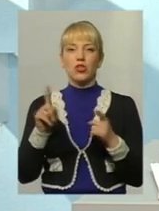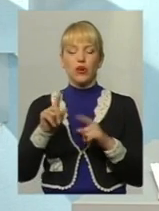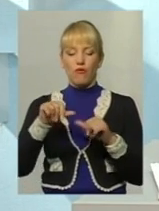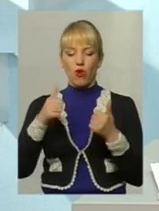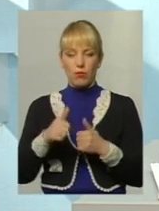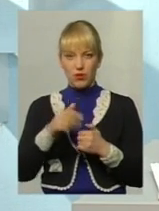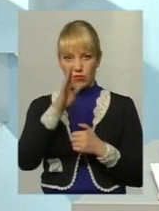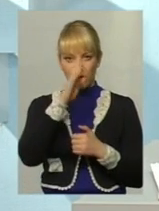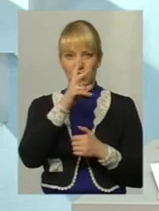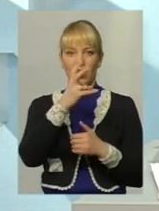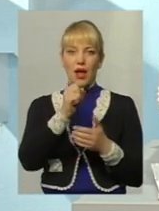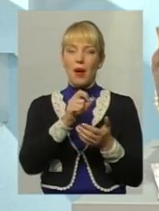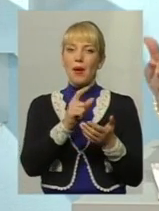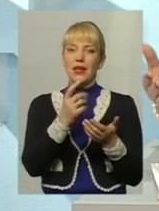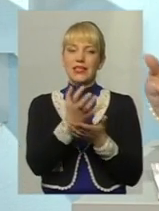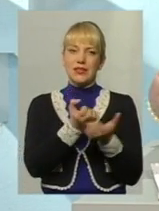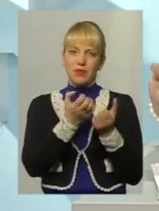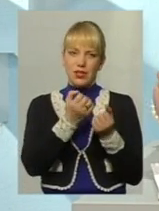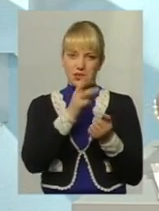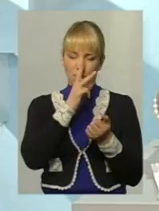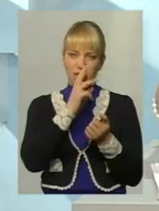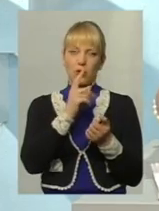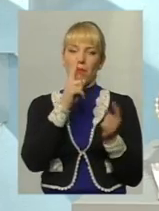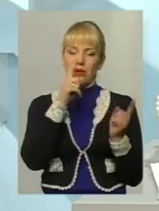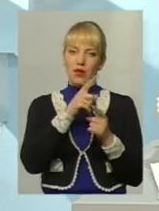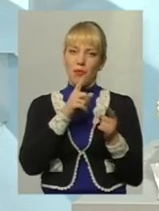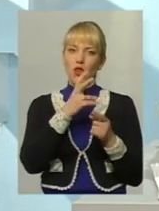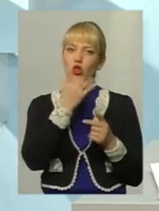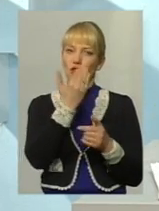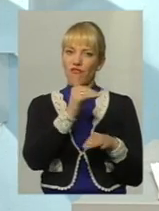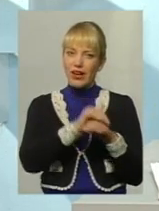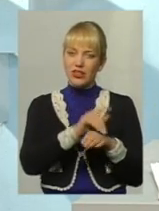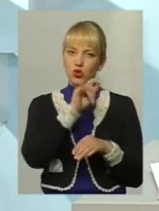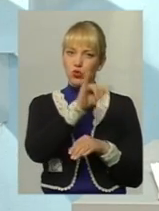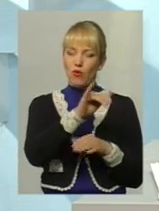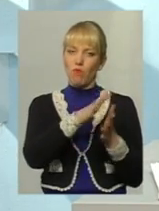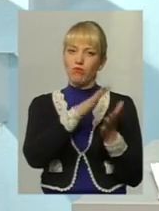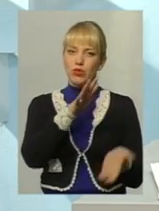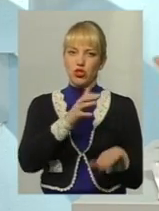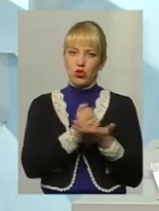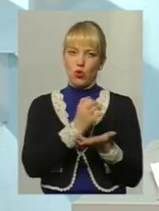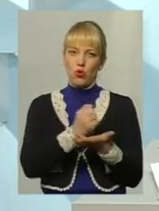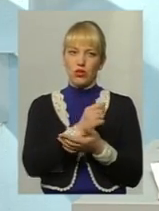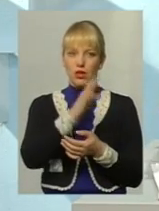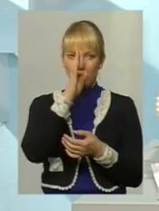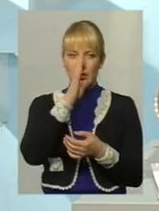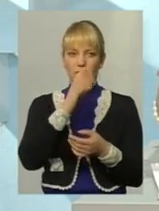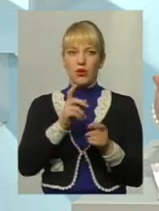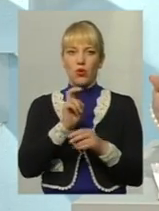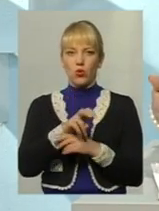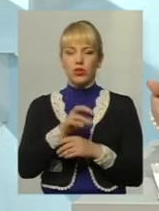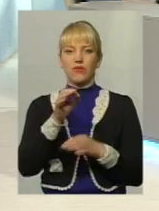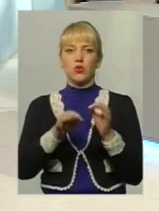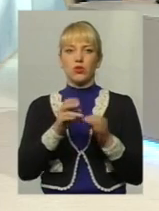зарплаті, але рівень життя відповідача показує, що в нього набагато більші доходи. Він приходить в суд про